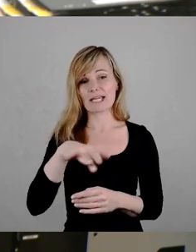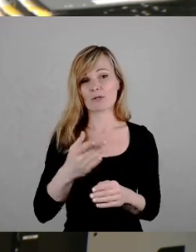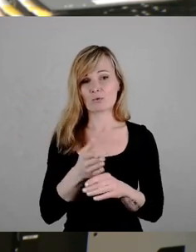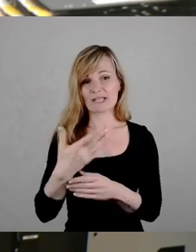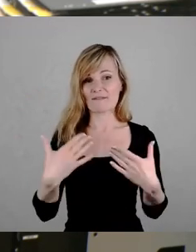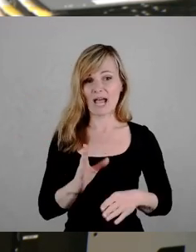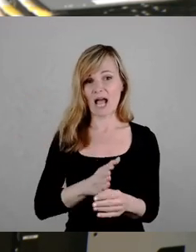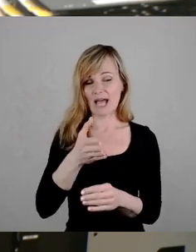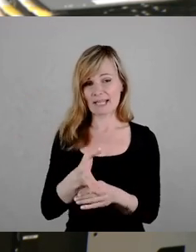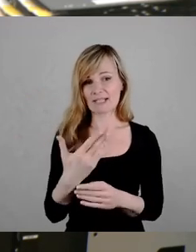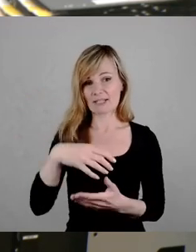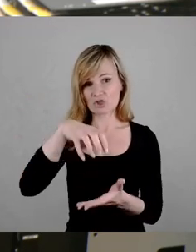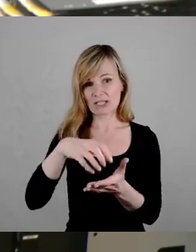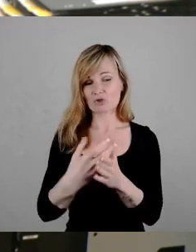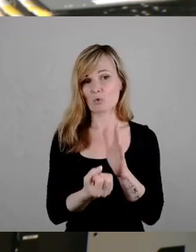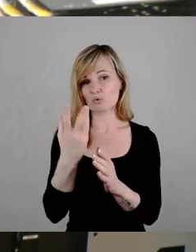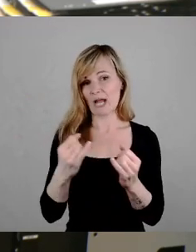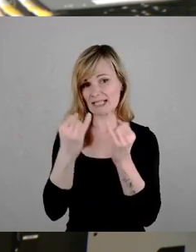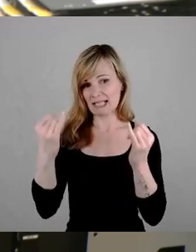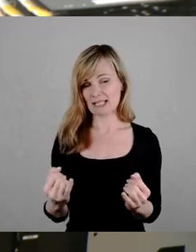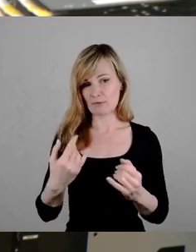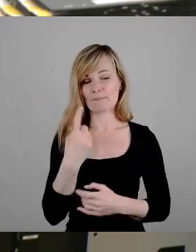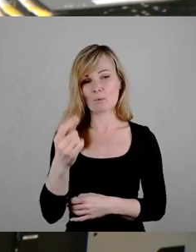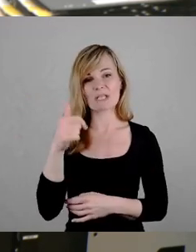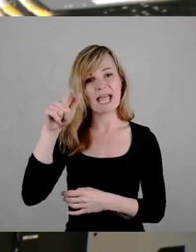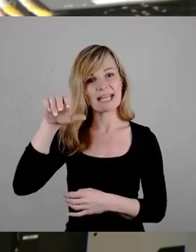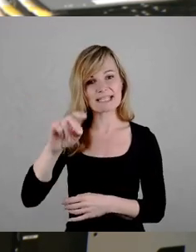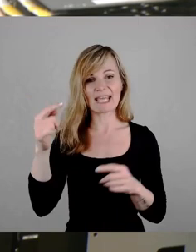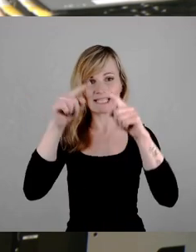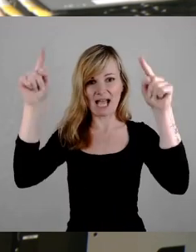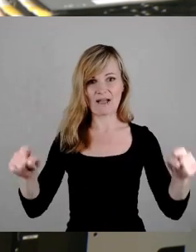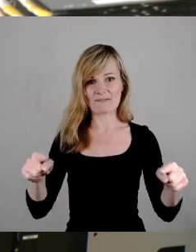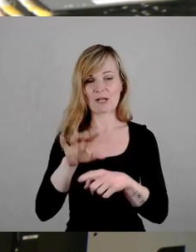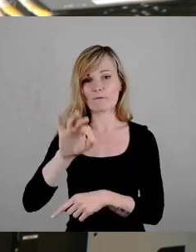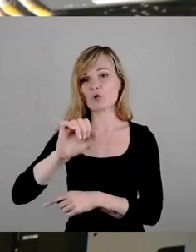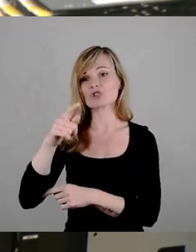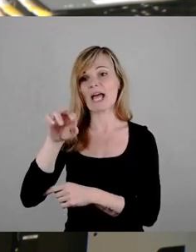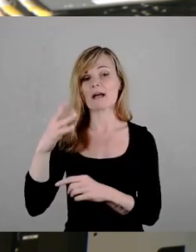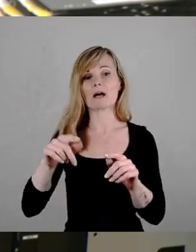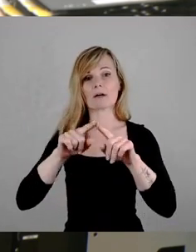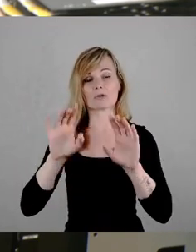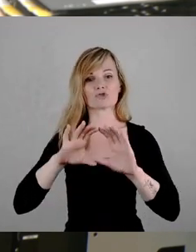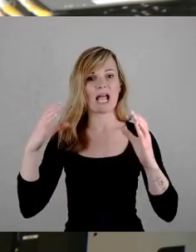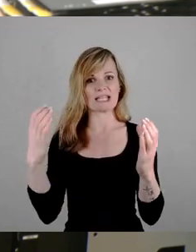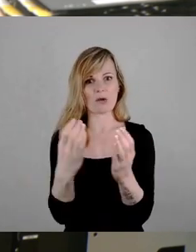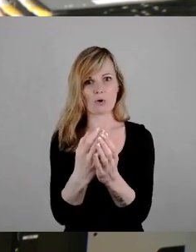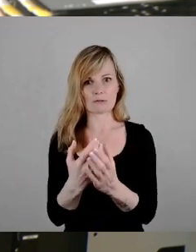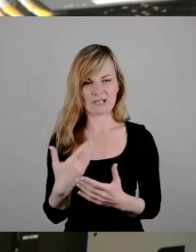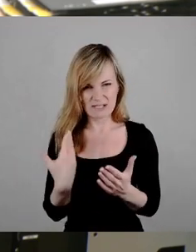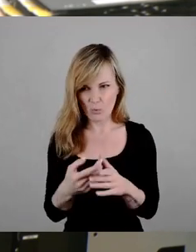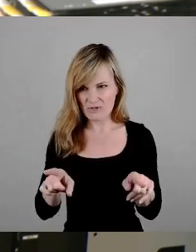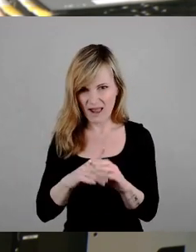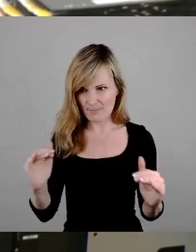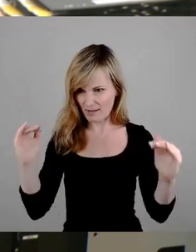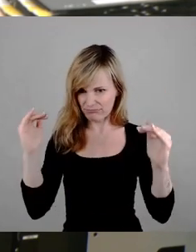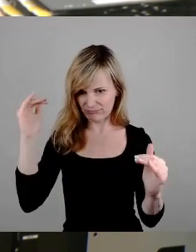eine LED für das Steierstadion, LED-Tafel für das Steierstadion. Eine müßige Rechnung, denn angesichts